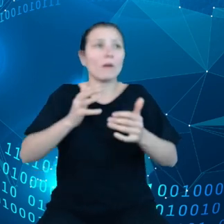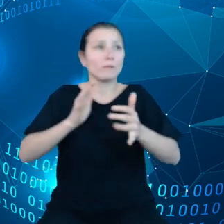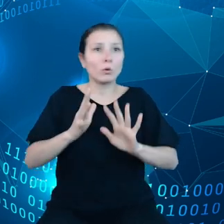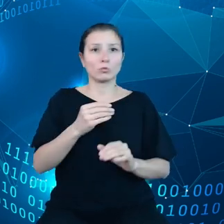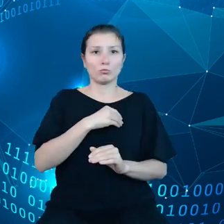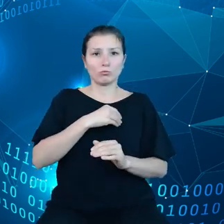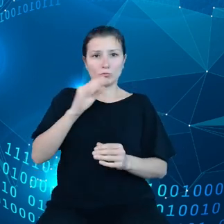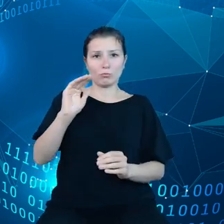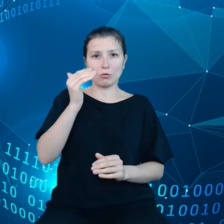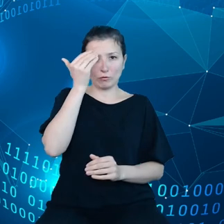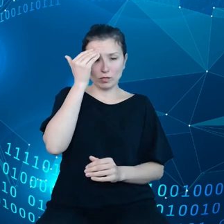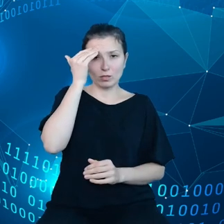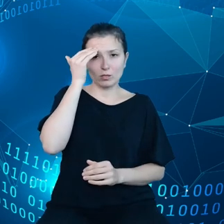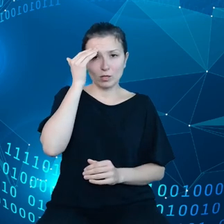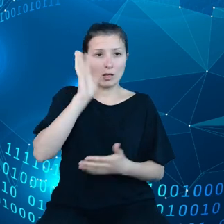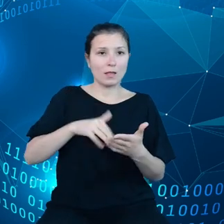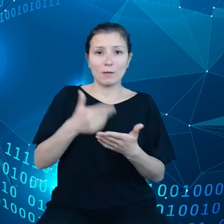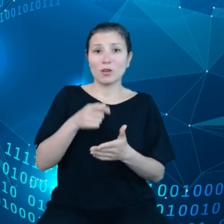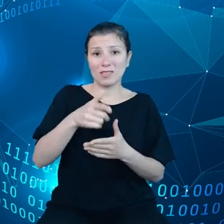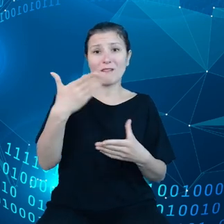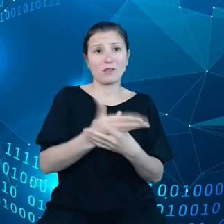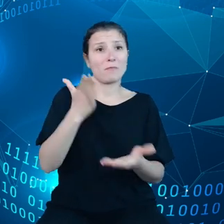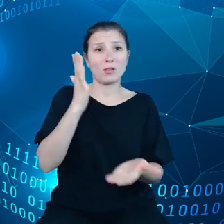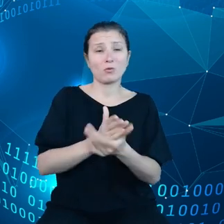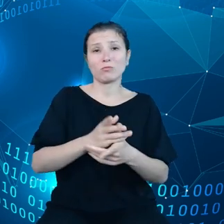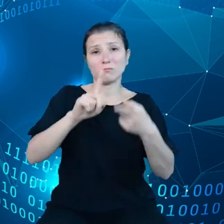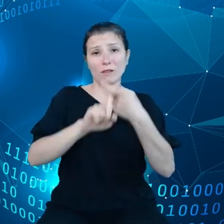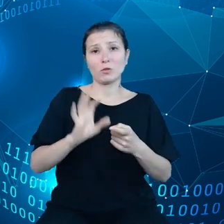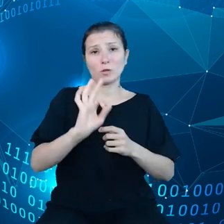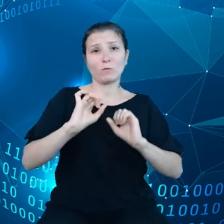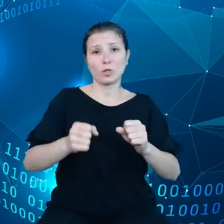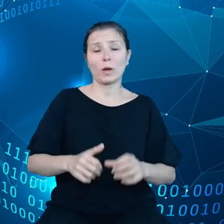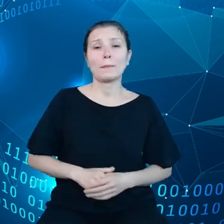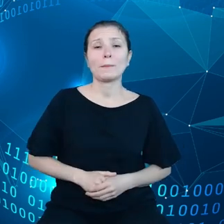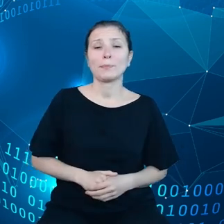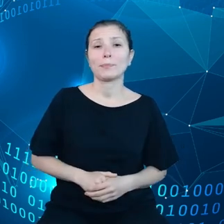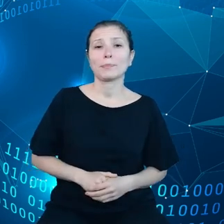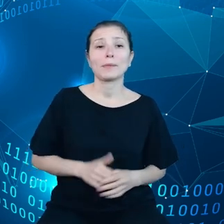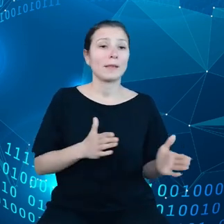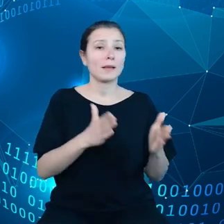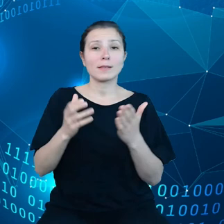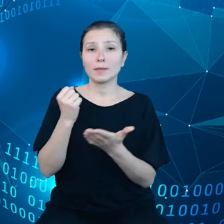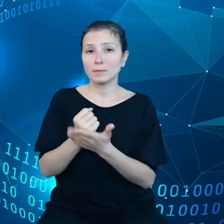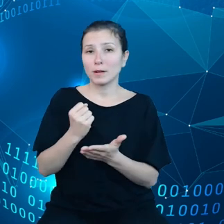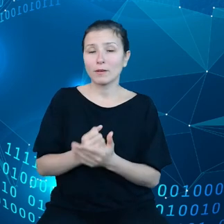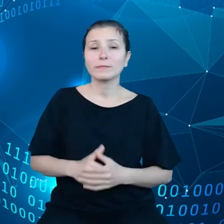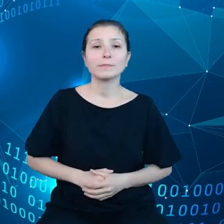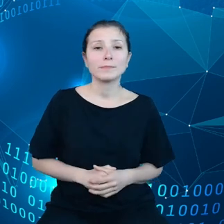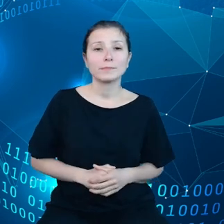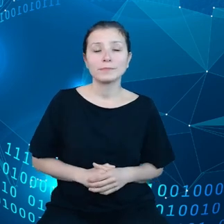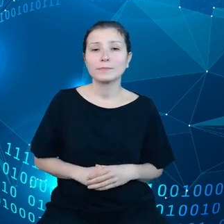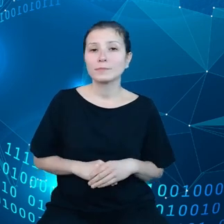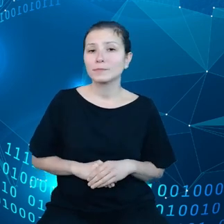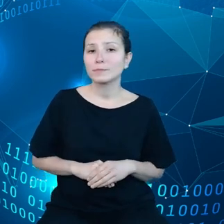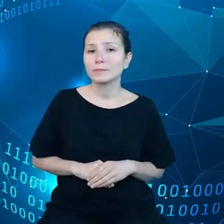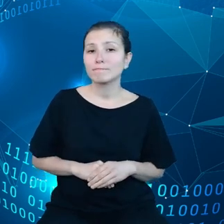na przykład ten kontrahent zawiesił działalność. Następna rzecz to jest ta